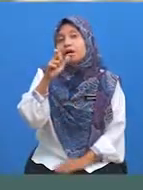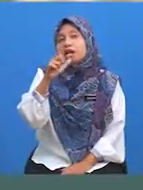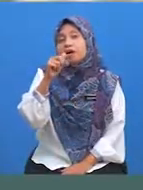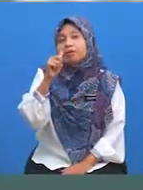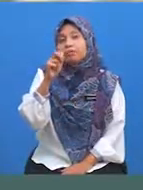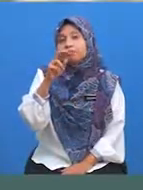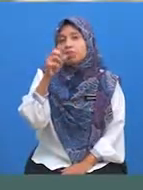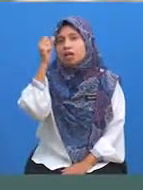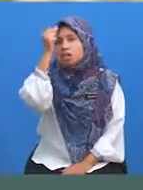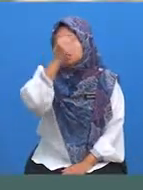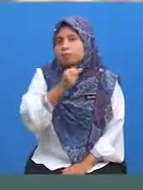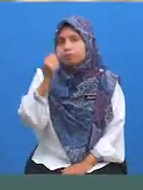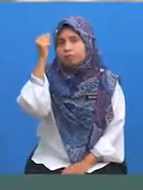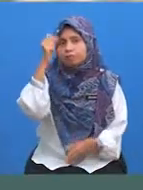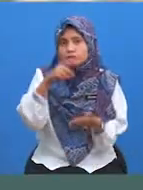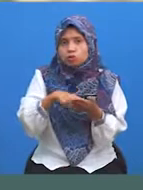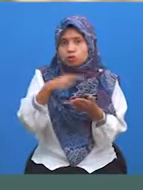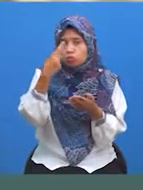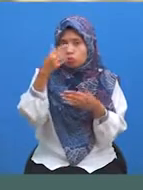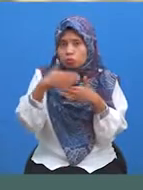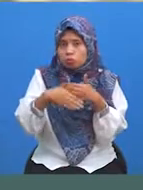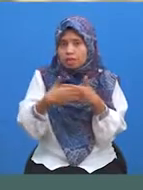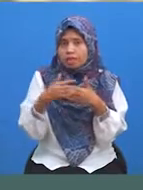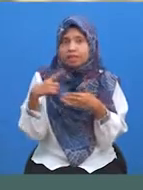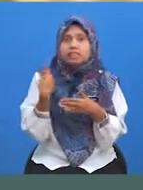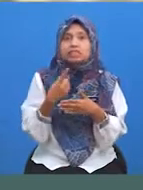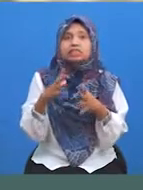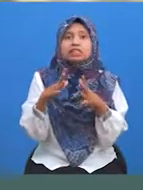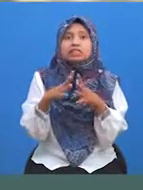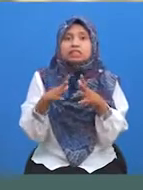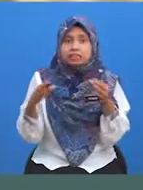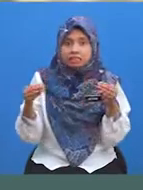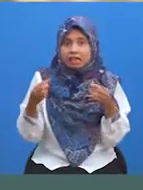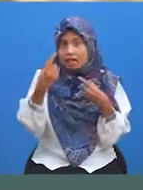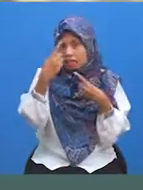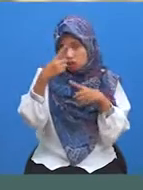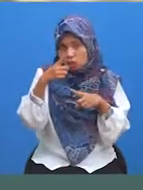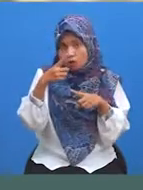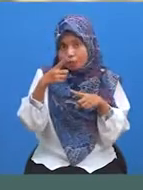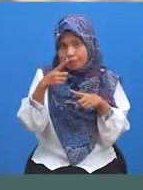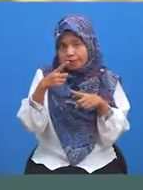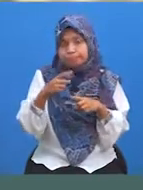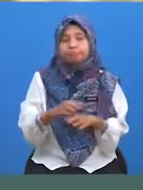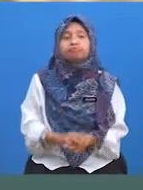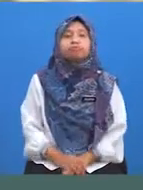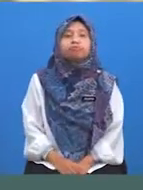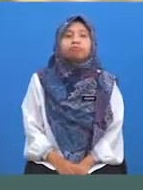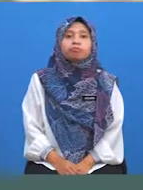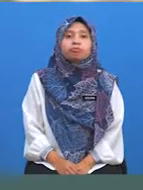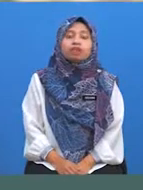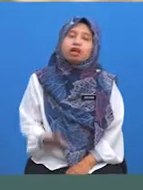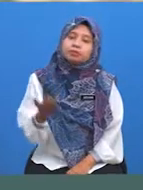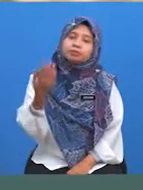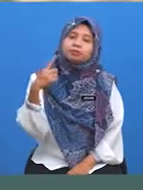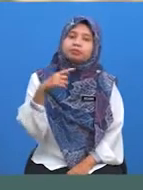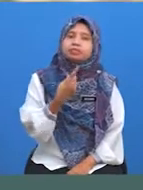ini adalah untuk memudahkan kita menyelesaikan soalan aplikasi kamiran tentu Jom